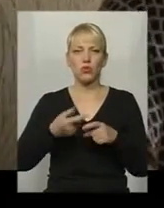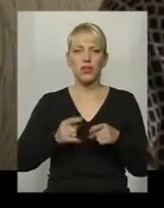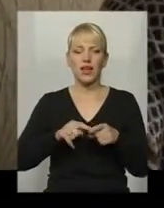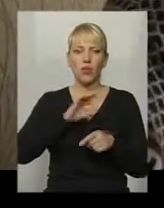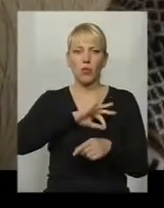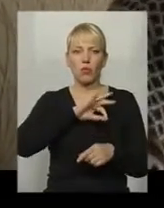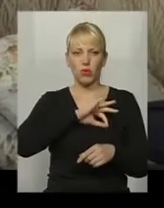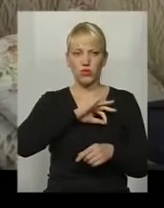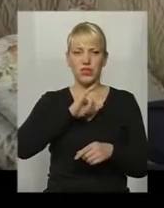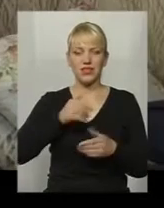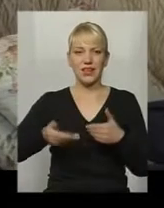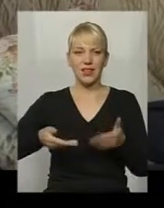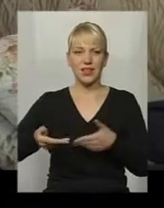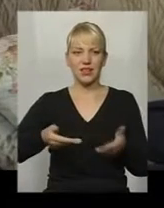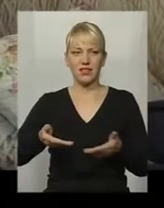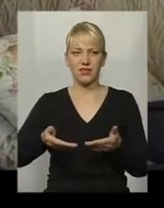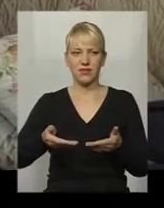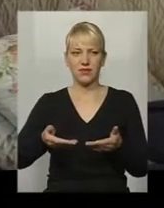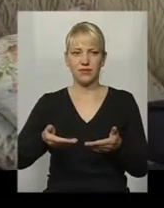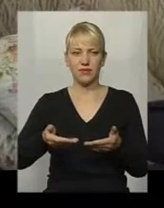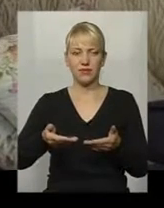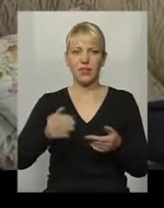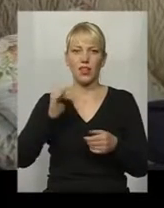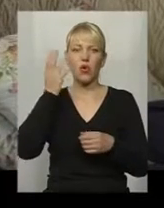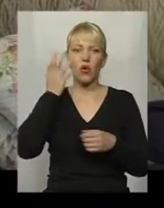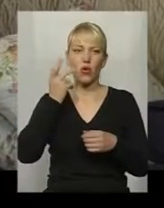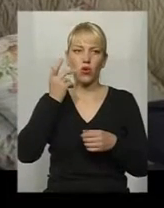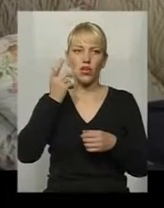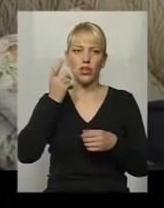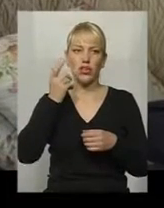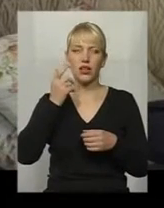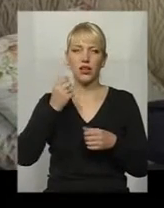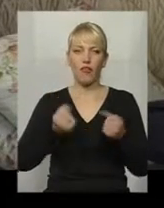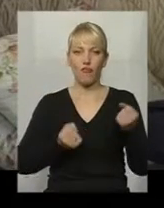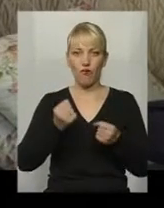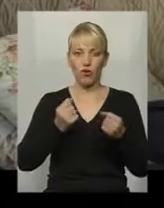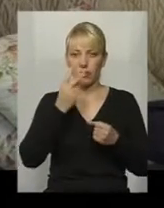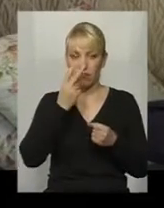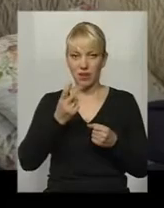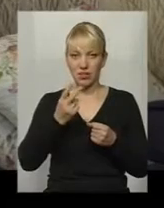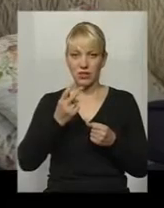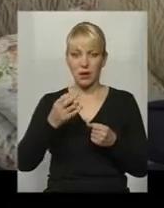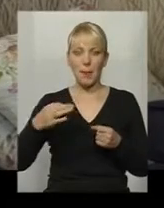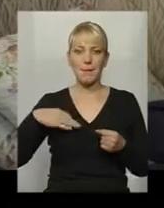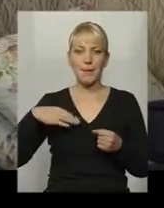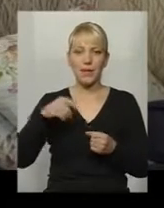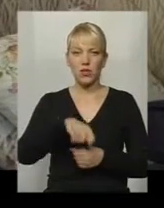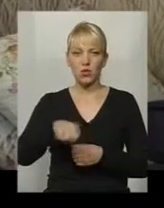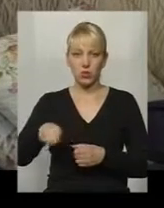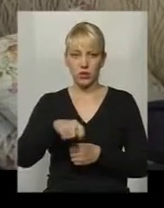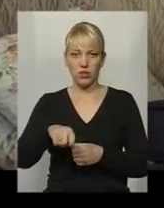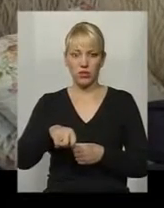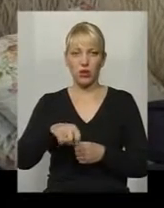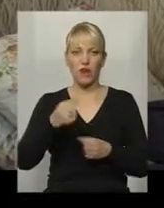і йти. І коли водії бачать білий колір, вони